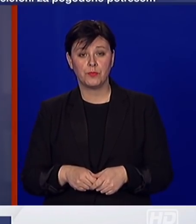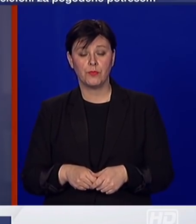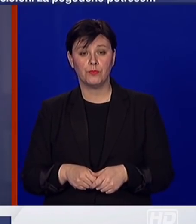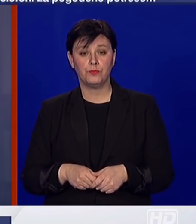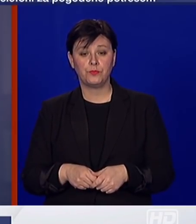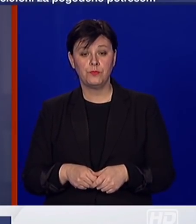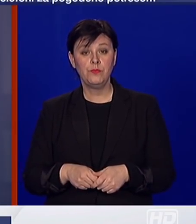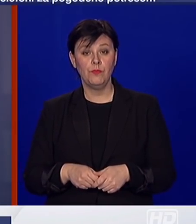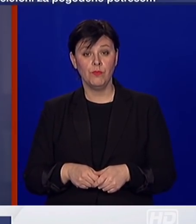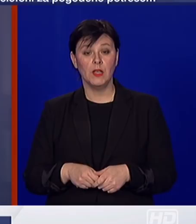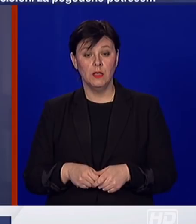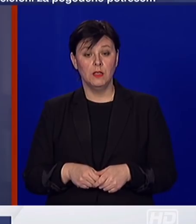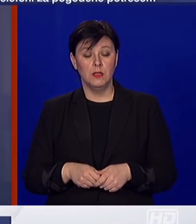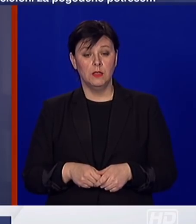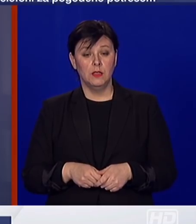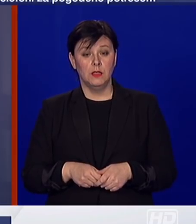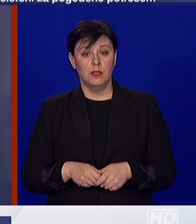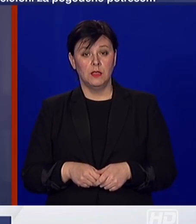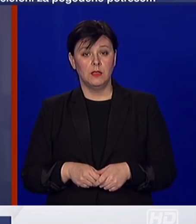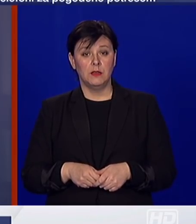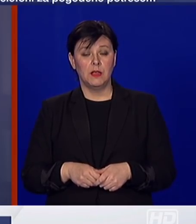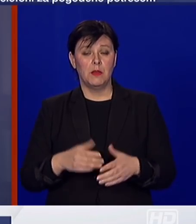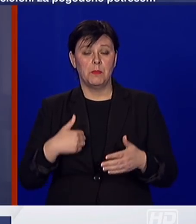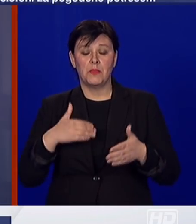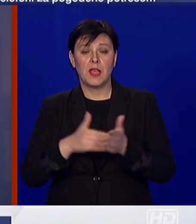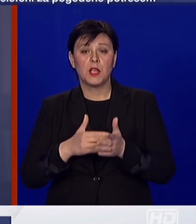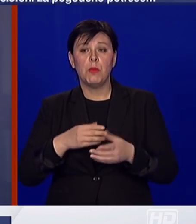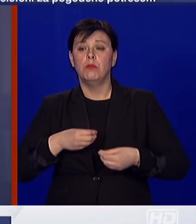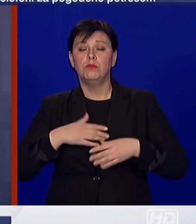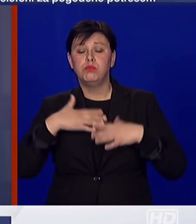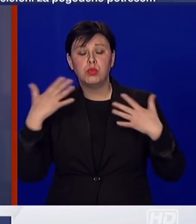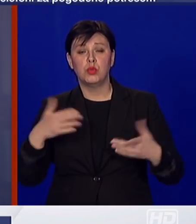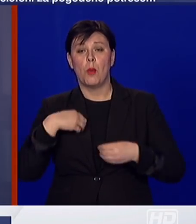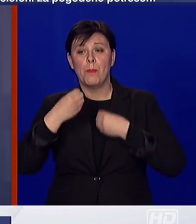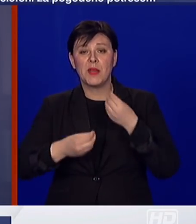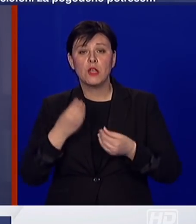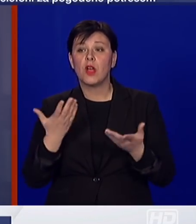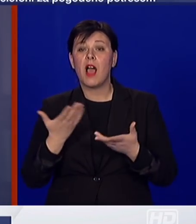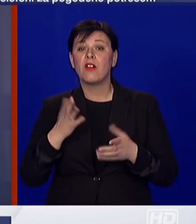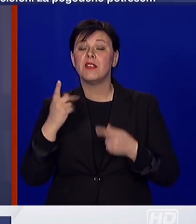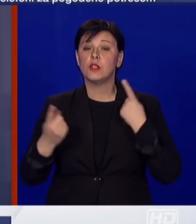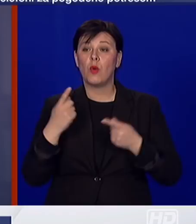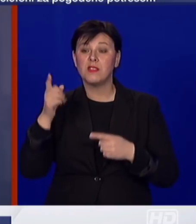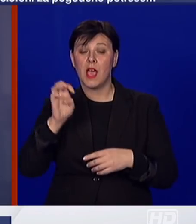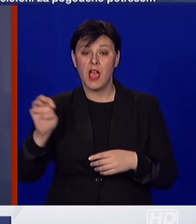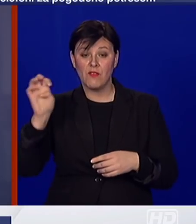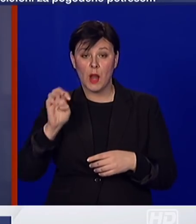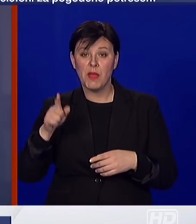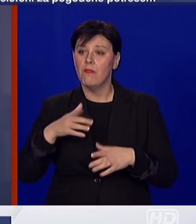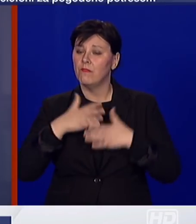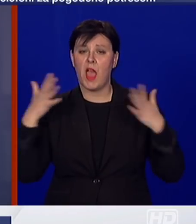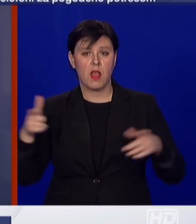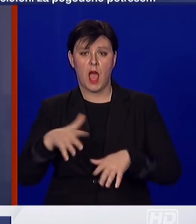o kojoj neću široko govoriti kakve razmjere u Evropi u ovome trenutku ima, ali u ogromnoj epidemiji